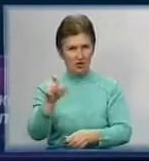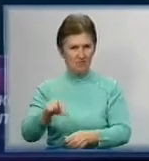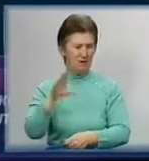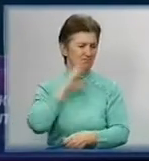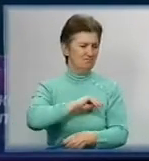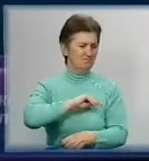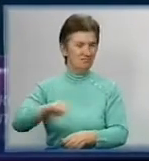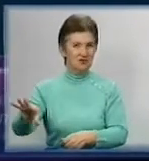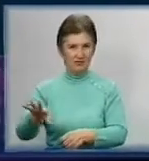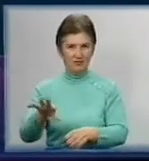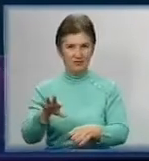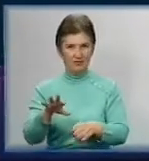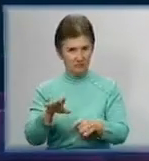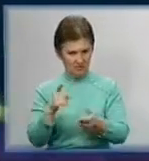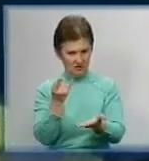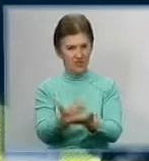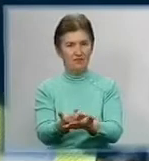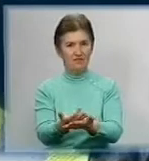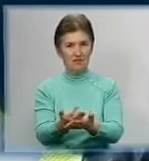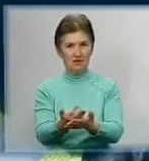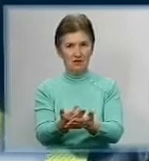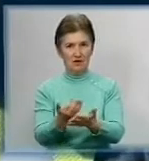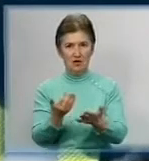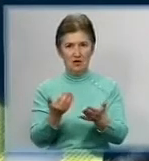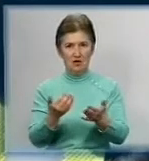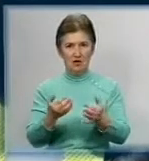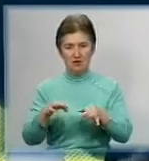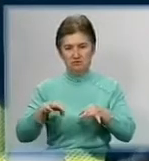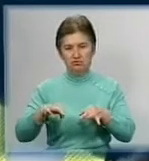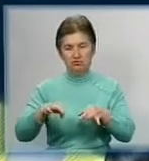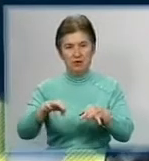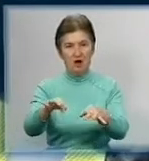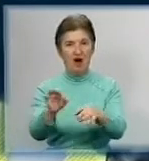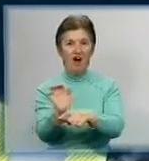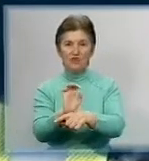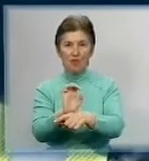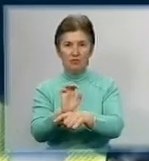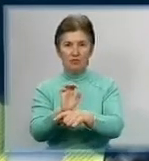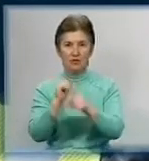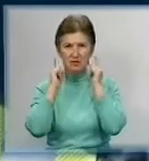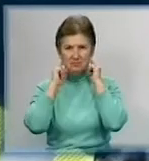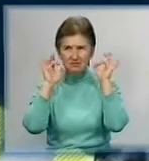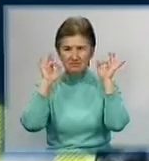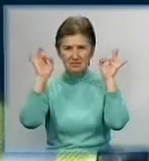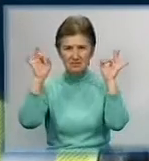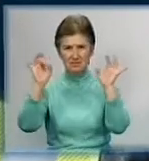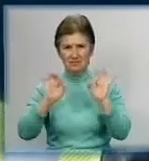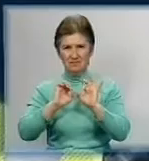вимог руху автомобілів, які рухаються з вимкненими пропусковими маячками